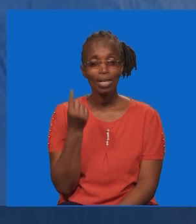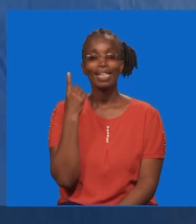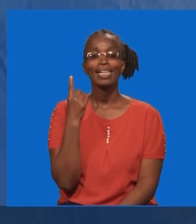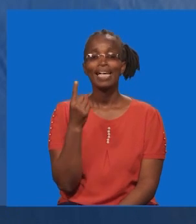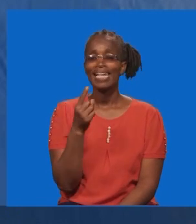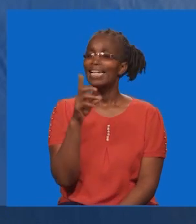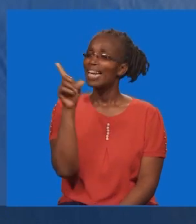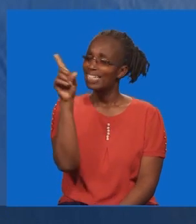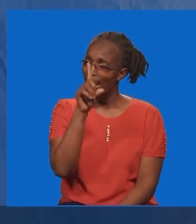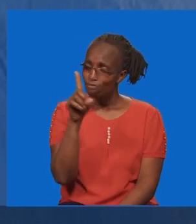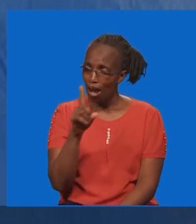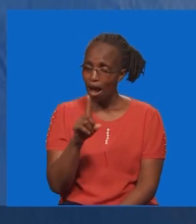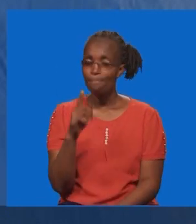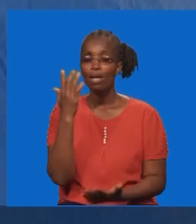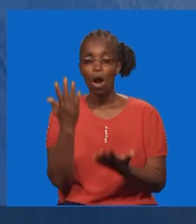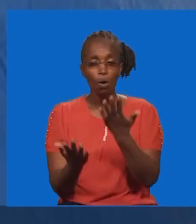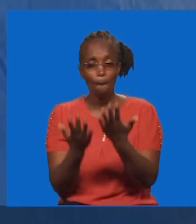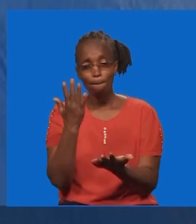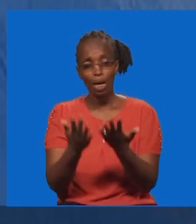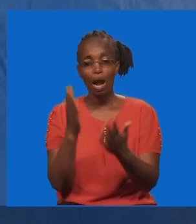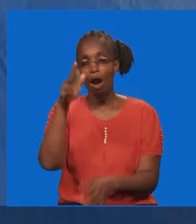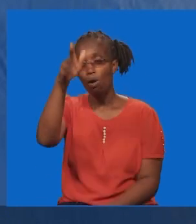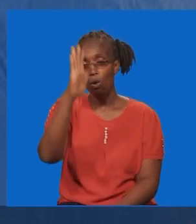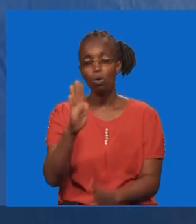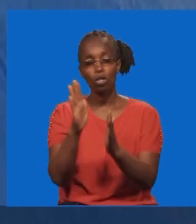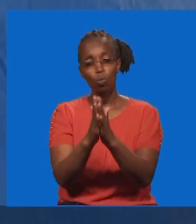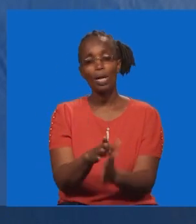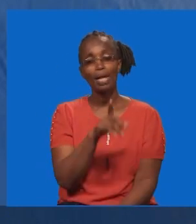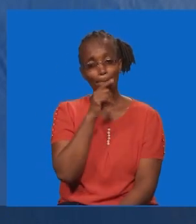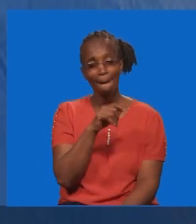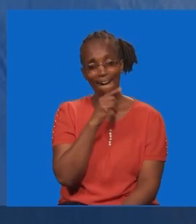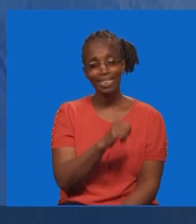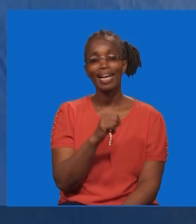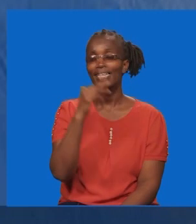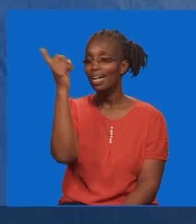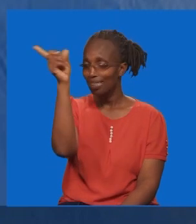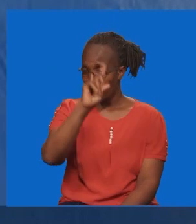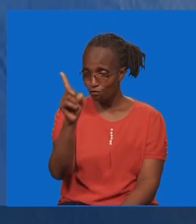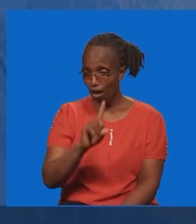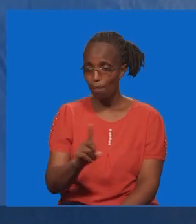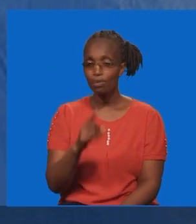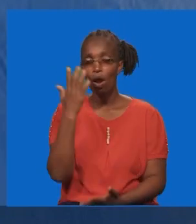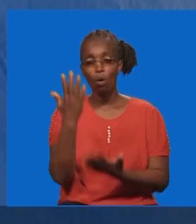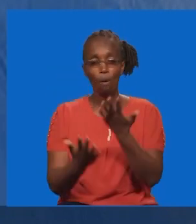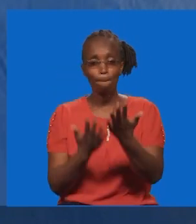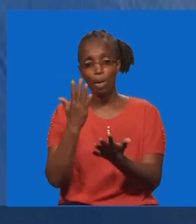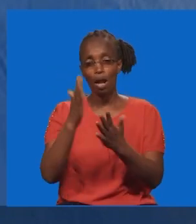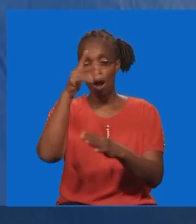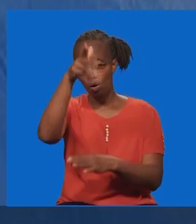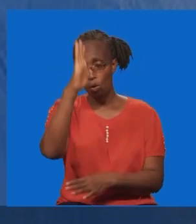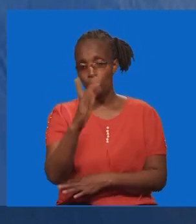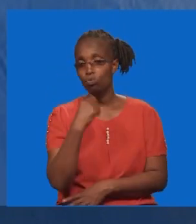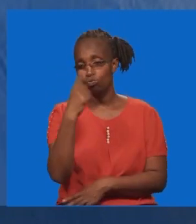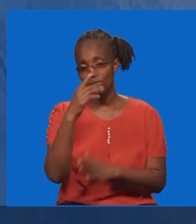mwaka huu. Usije ukafananisha mungu ambaye na kutendea maku na wanandamu. Usije ukafananisha mungu ambaye